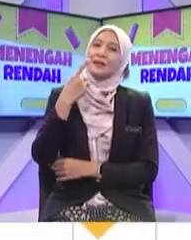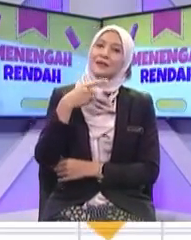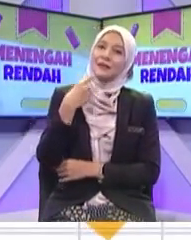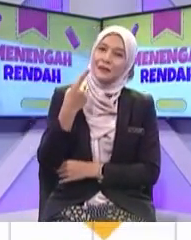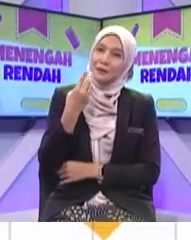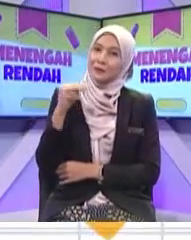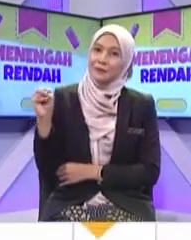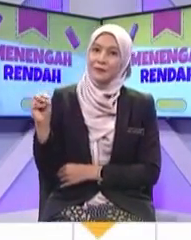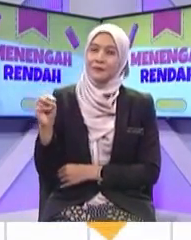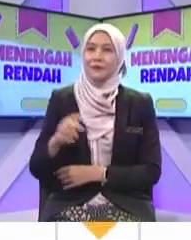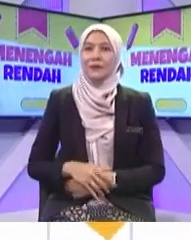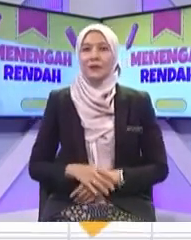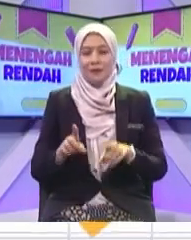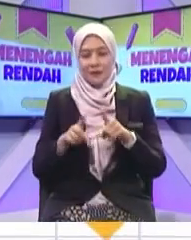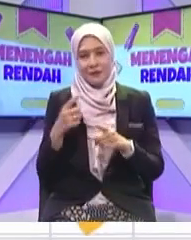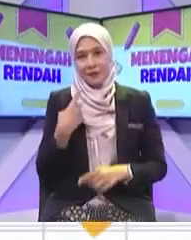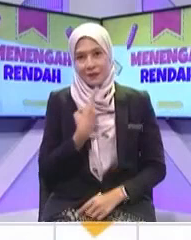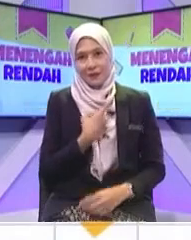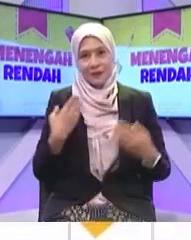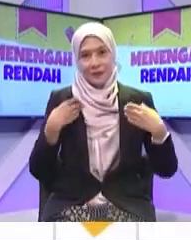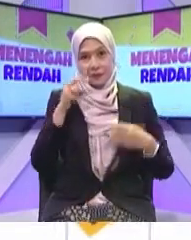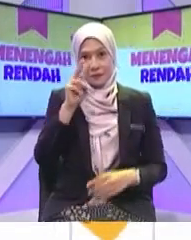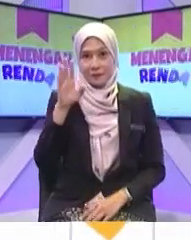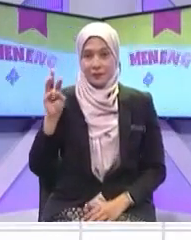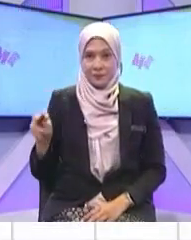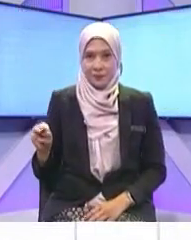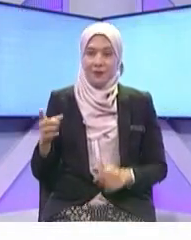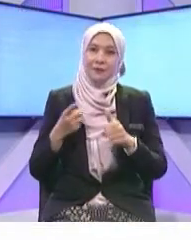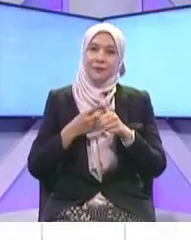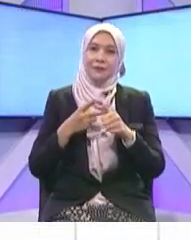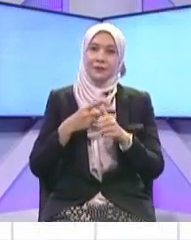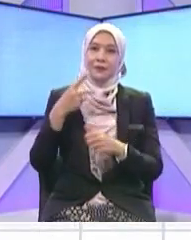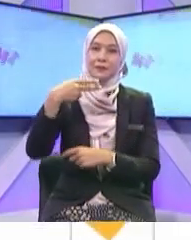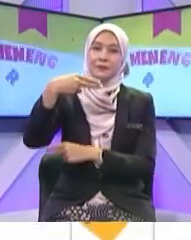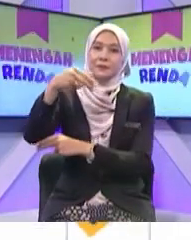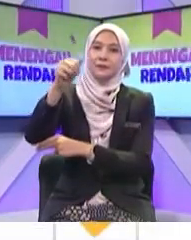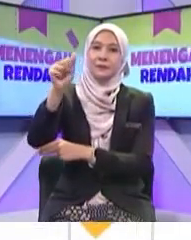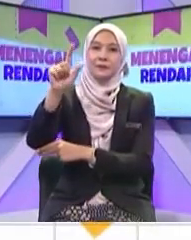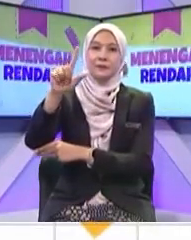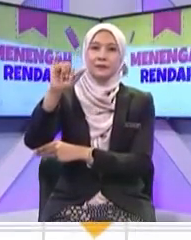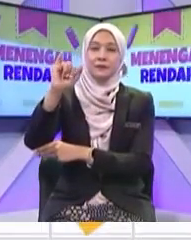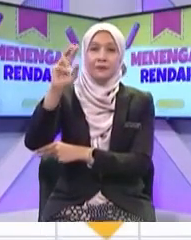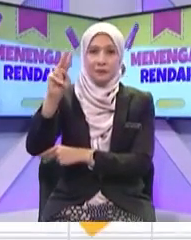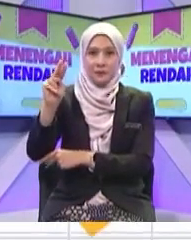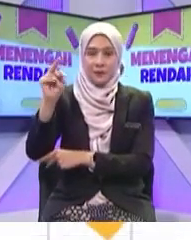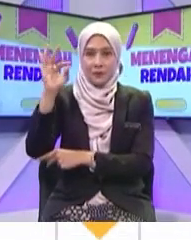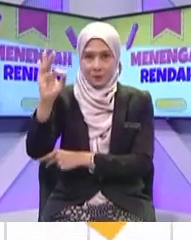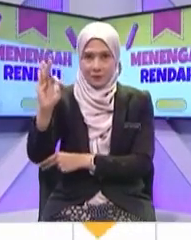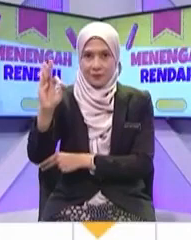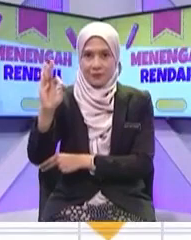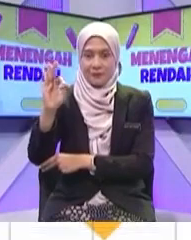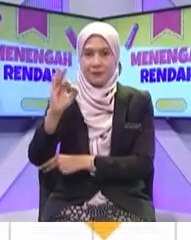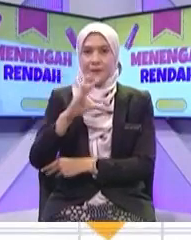berkenalan Bersama kita Ada dua orang murid Pada hari ni Iaitu adik Khalif Daniel Dan adik Fahim Izzat Dari